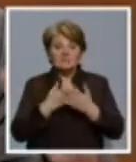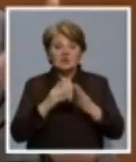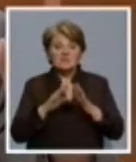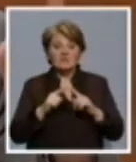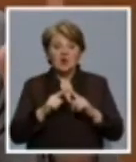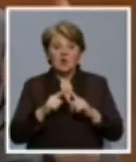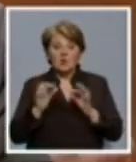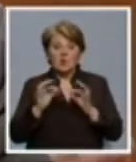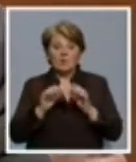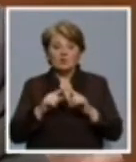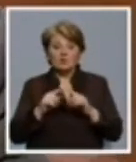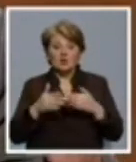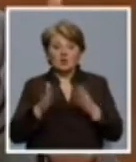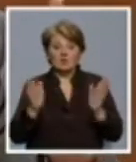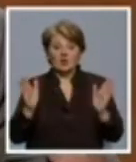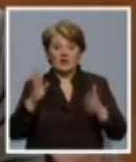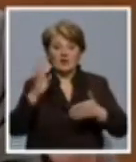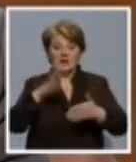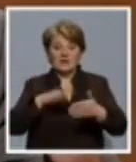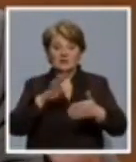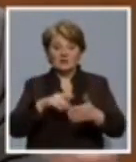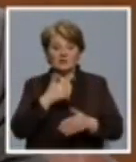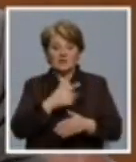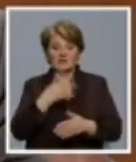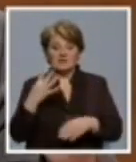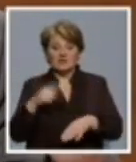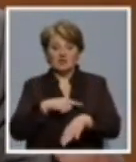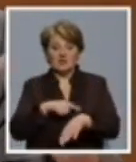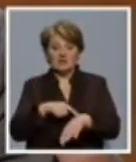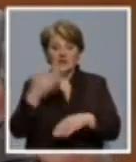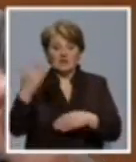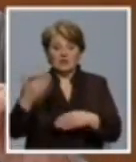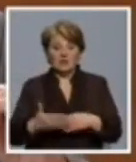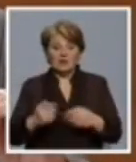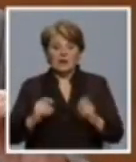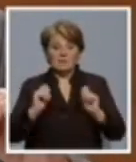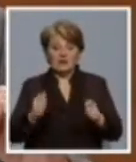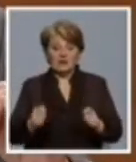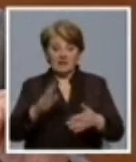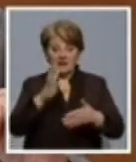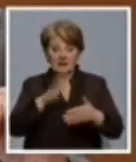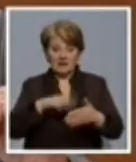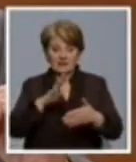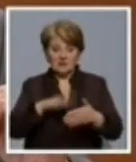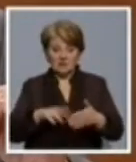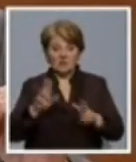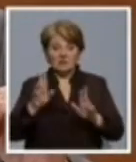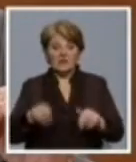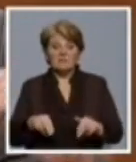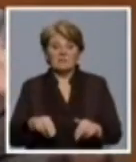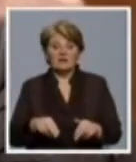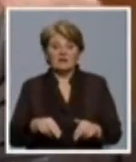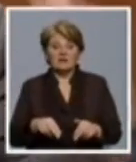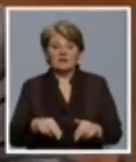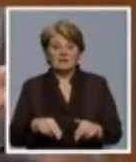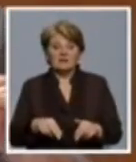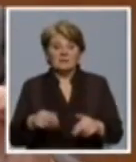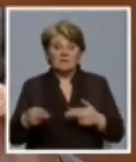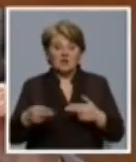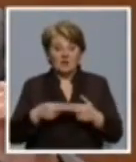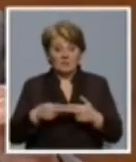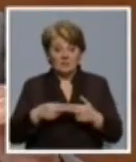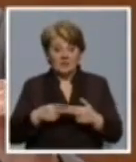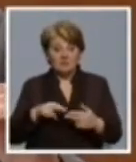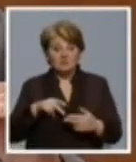Bušiću držali otvornu listu do 24 sata do kraja predaje lista. I on je ipak, bio je jako